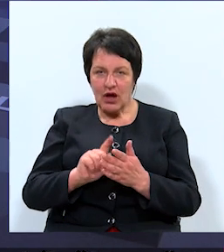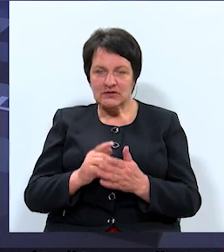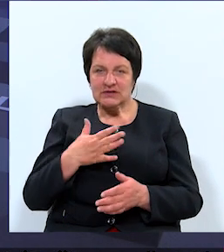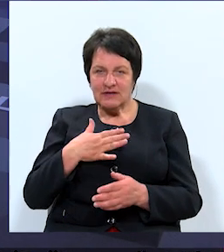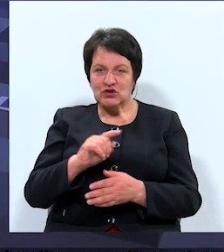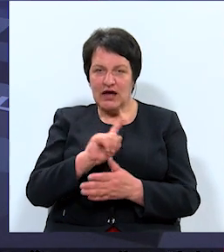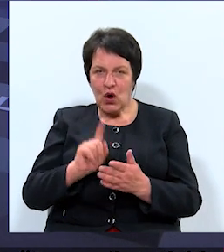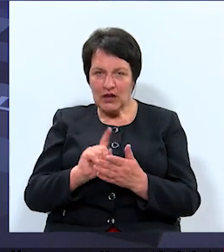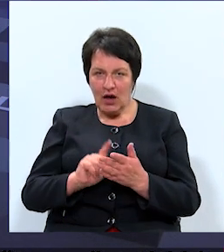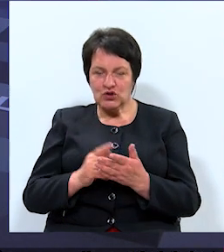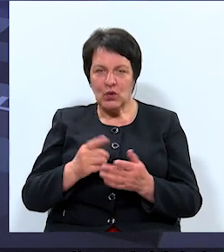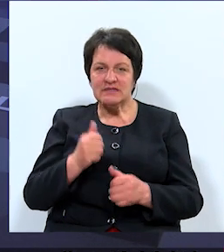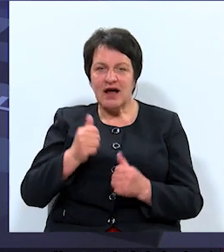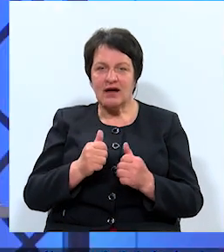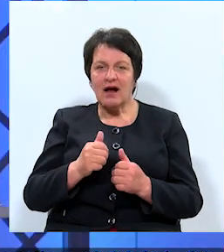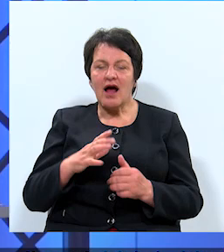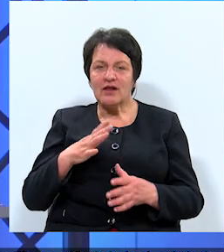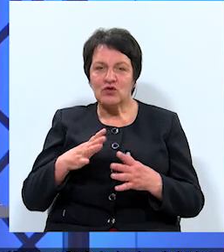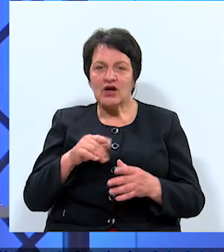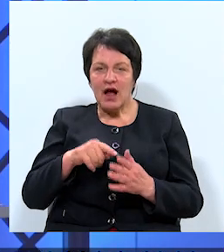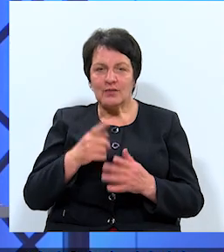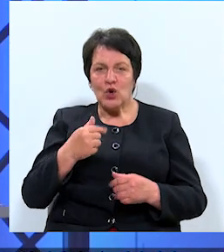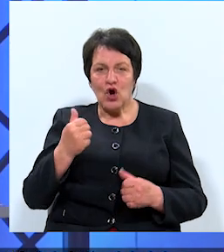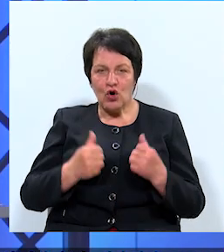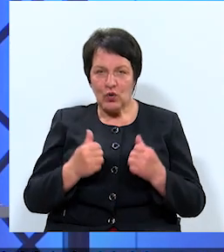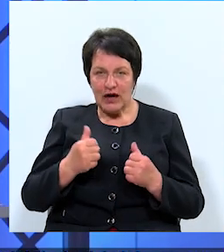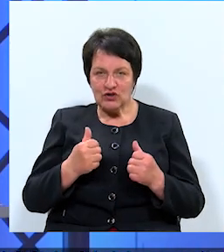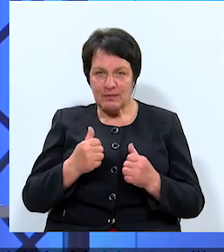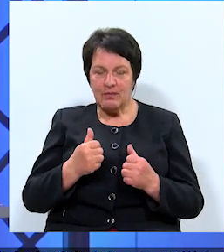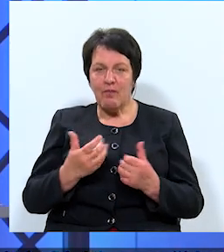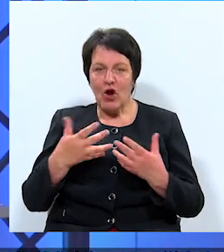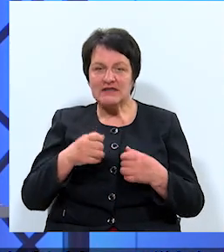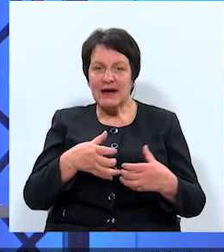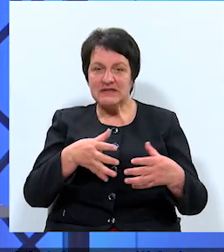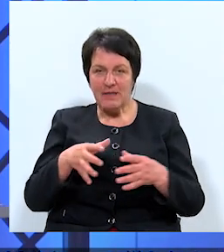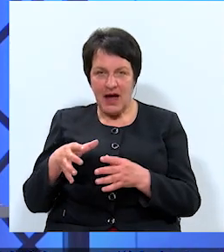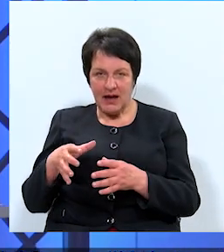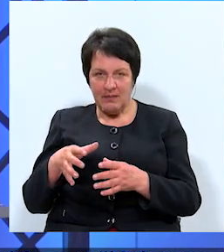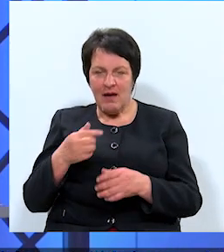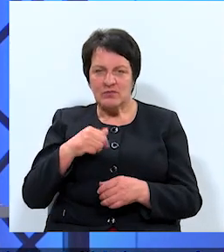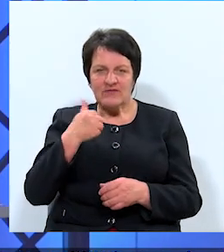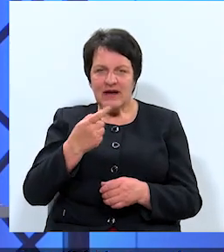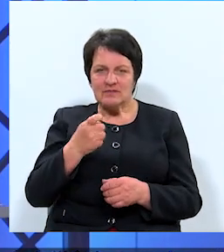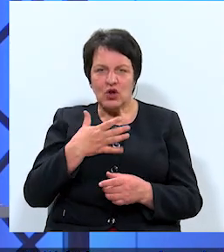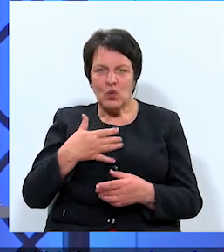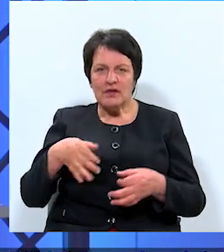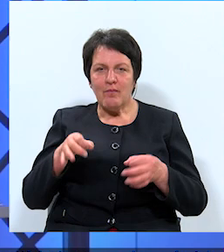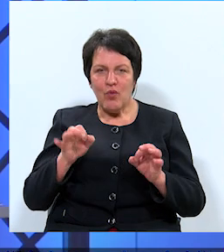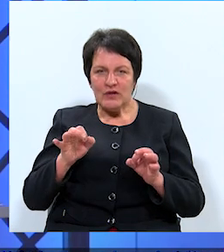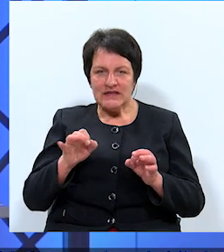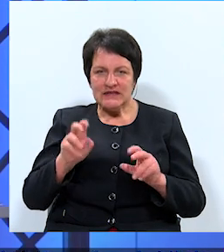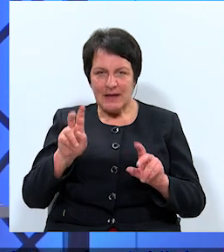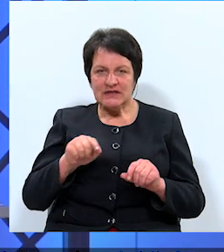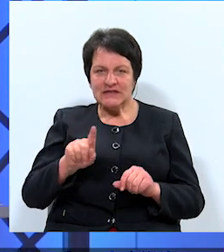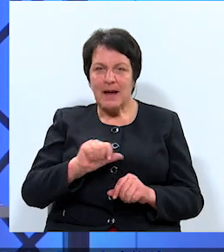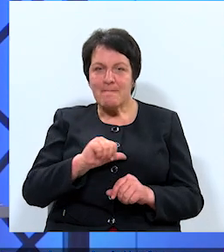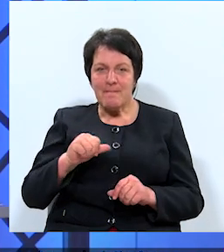jautājumus, kuras sagatavojuši kādam no konkurējušajiem politiskajiem spēkiem. Mums vēl kāds ļoti, ļoti būtisks temats, un tas ir